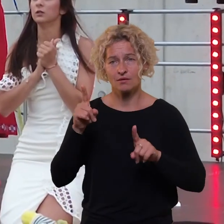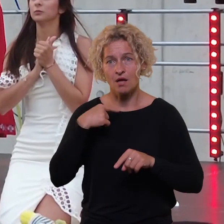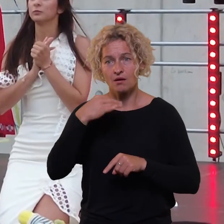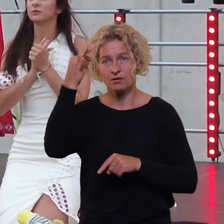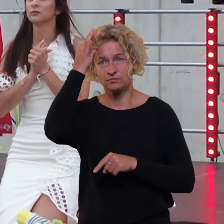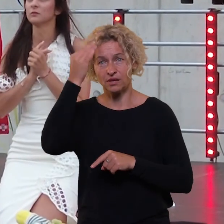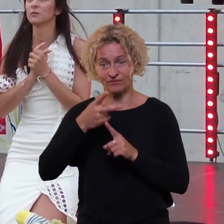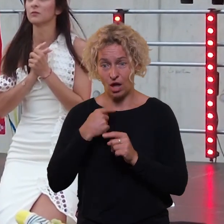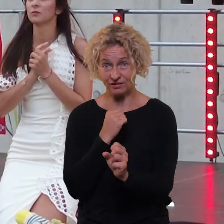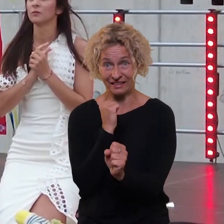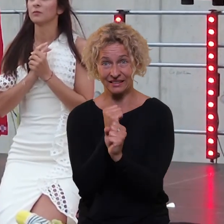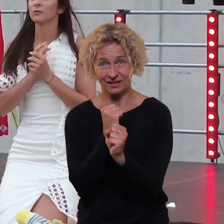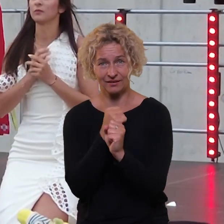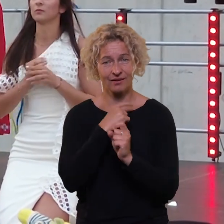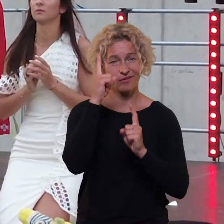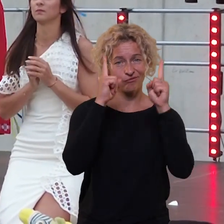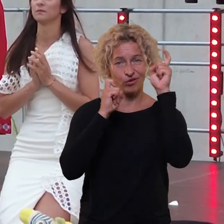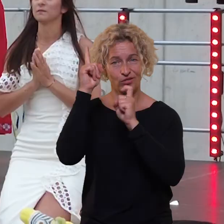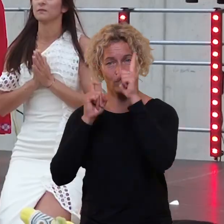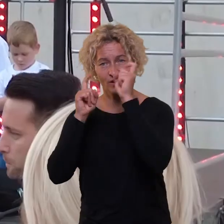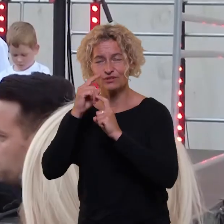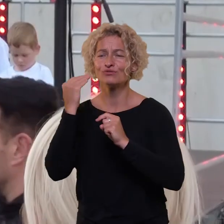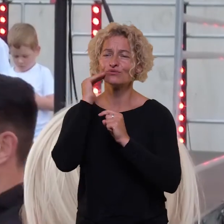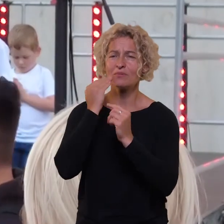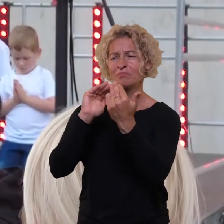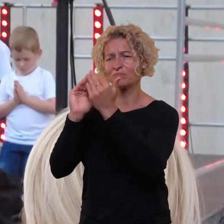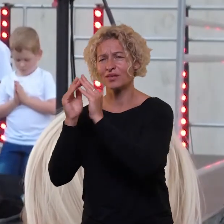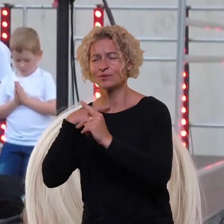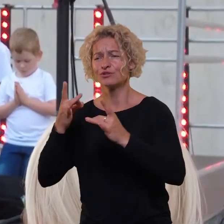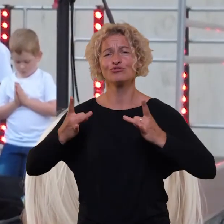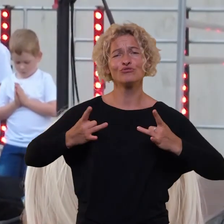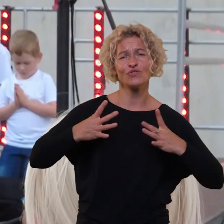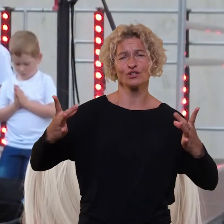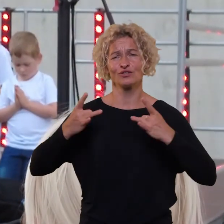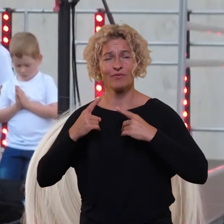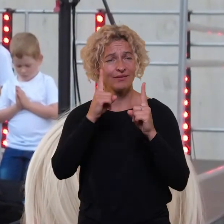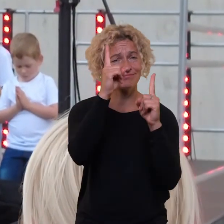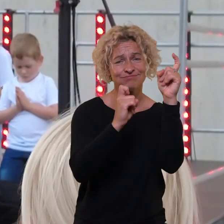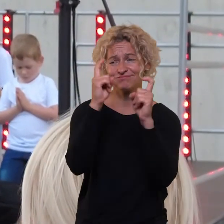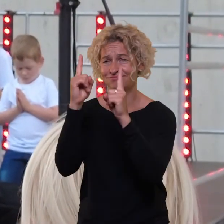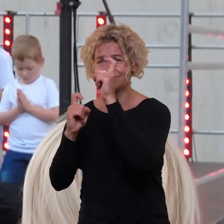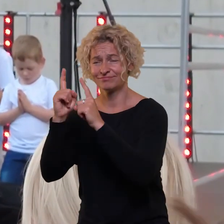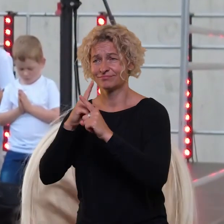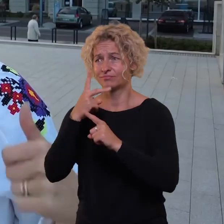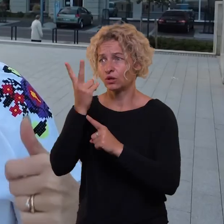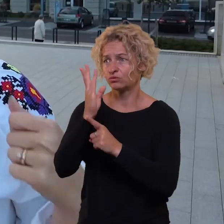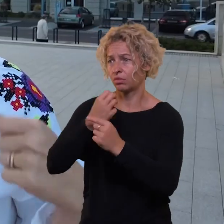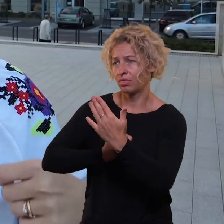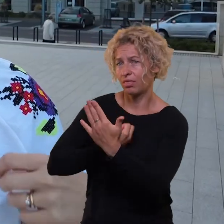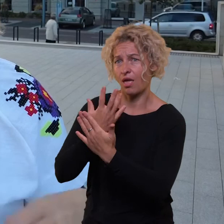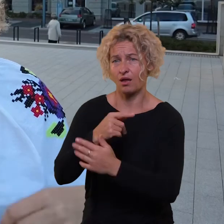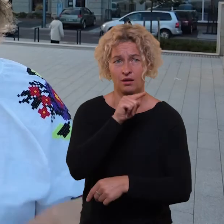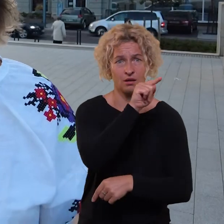fotografo padėjėję. Ta tenko fotografuoti daug renginių, kurie vyksta šiulėse. Ir aš pamačiau tokį didelį kiekį talentungų